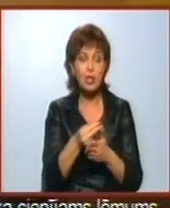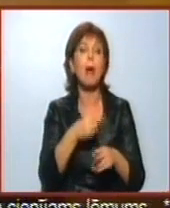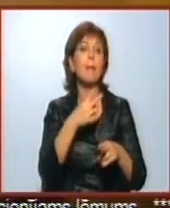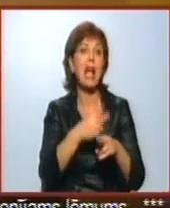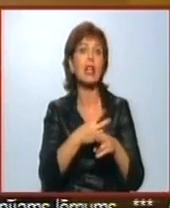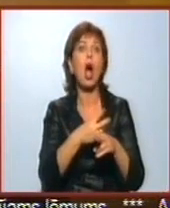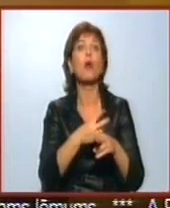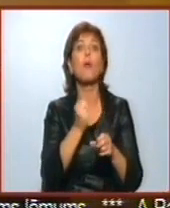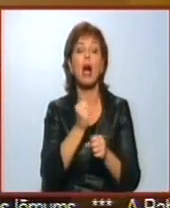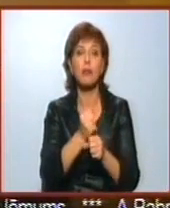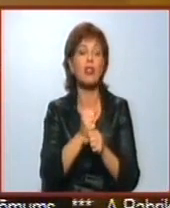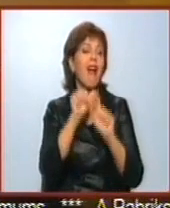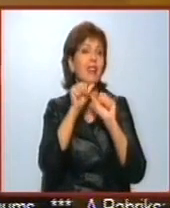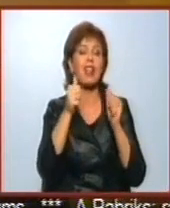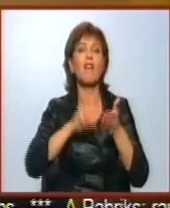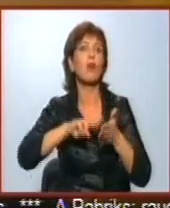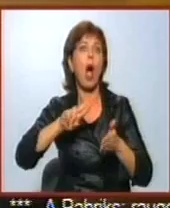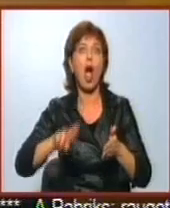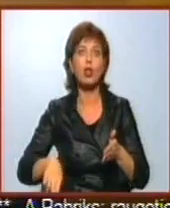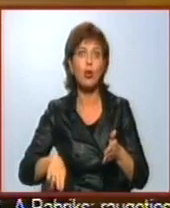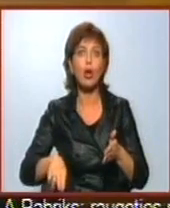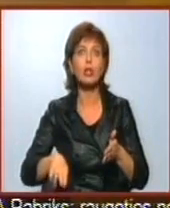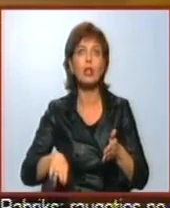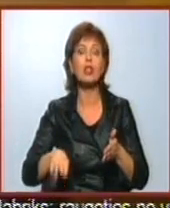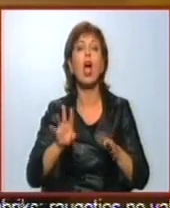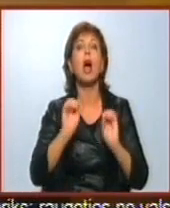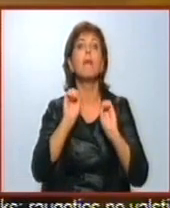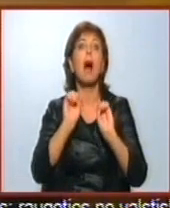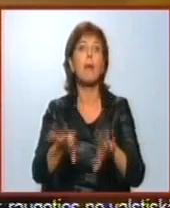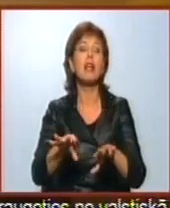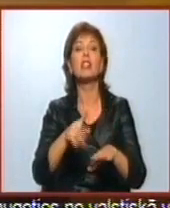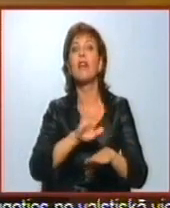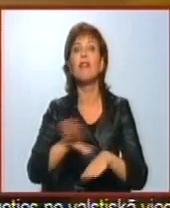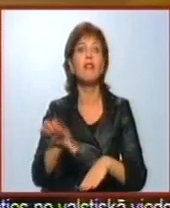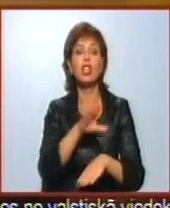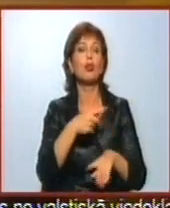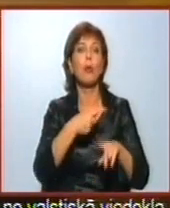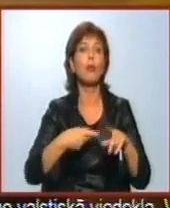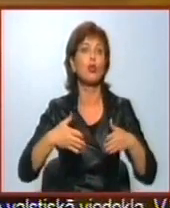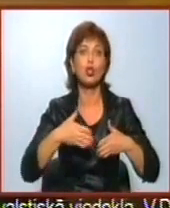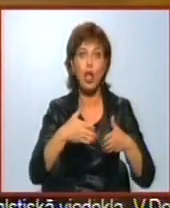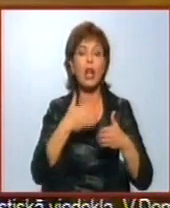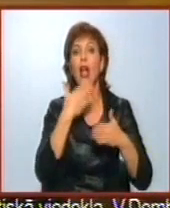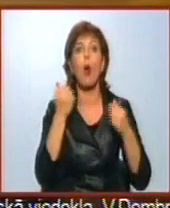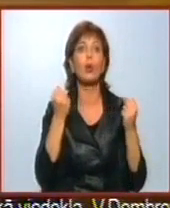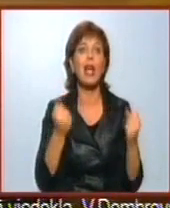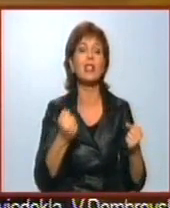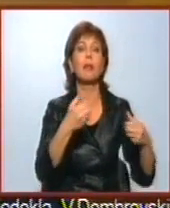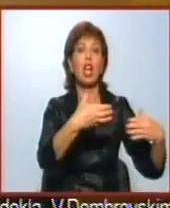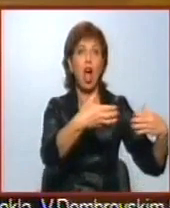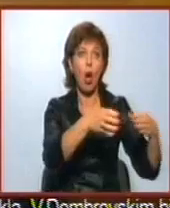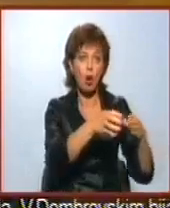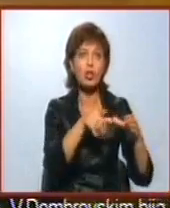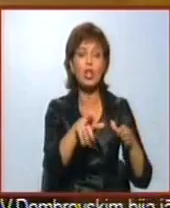nevis beguļu. Es nevaru atļauties, ka Dombrovsku punktus pārmest visu pusceļu, tāpēc, ka ir nestabila kolīcija, tāpēc, ka ir